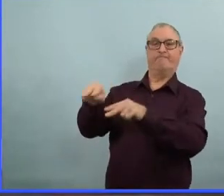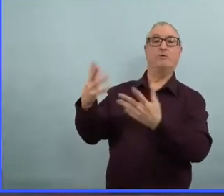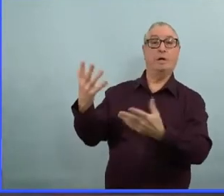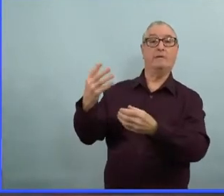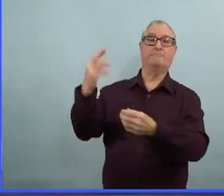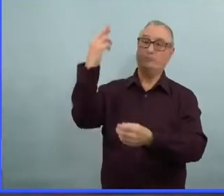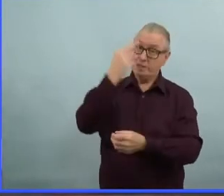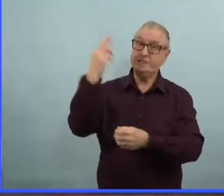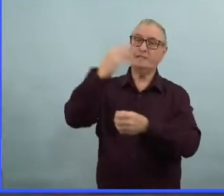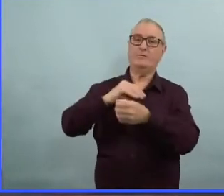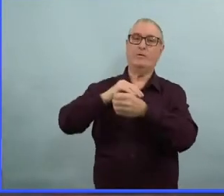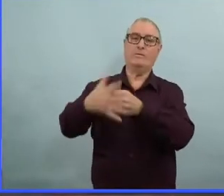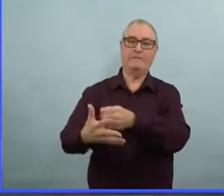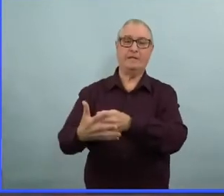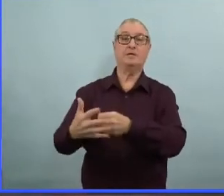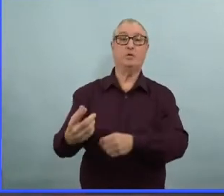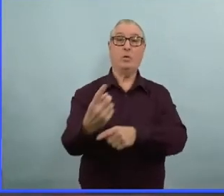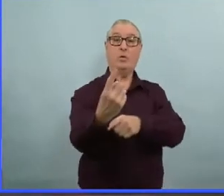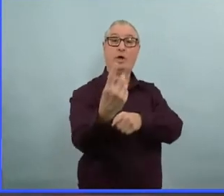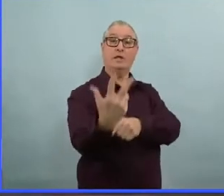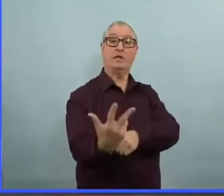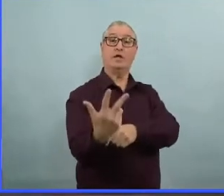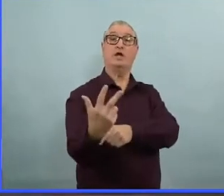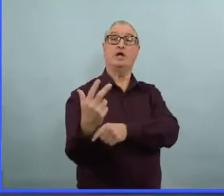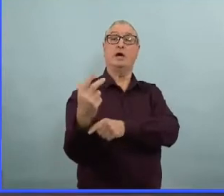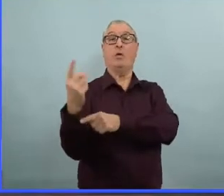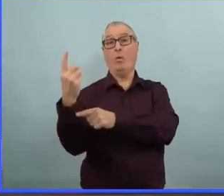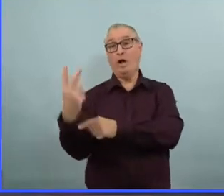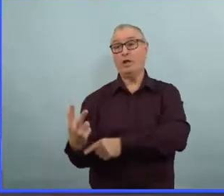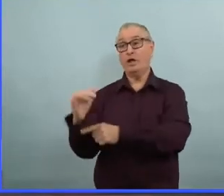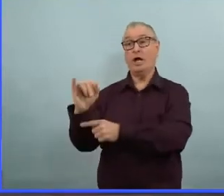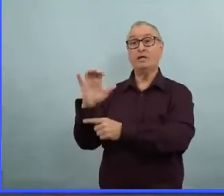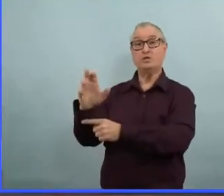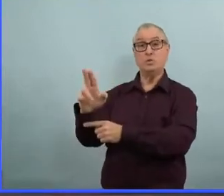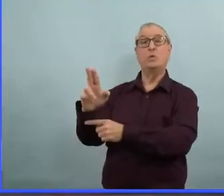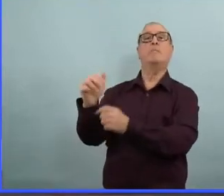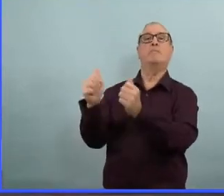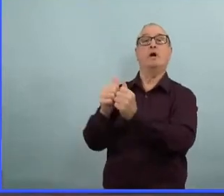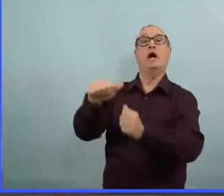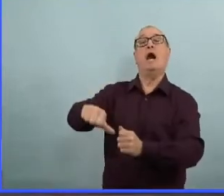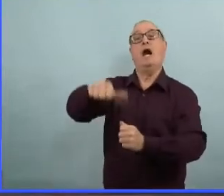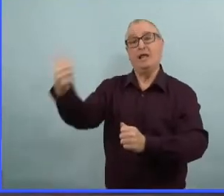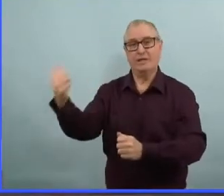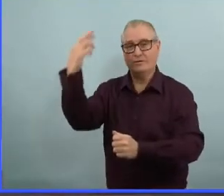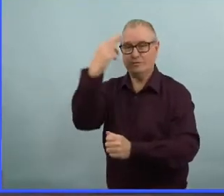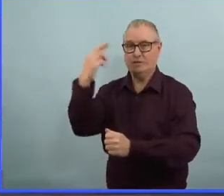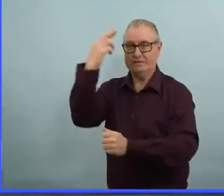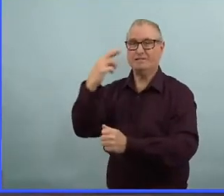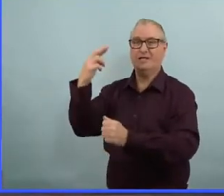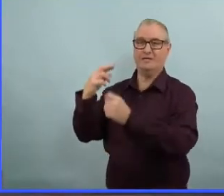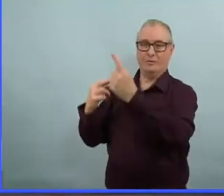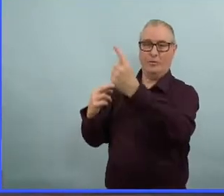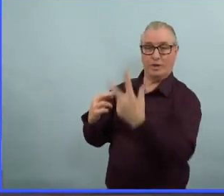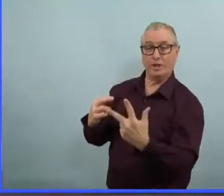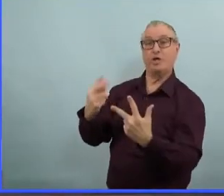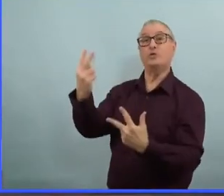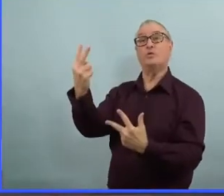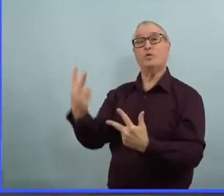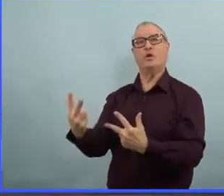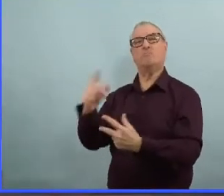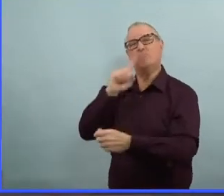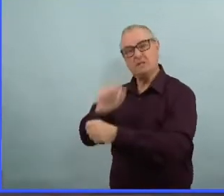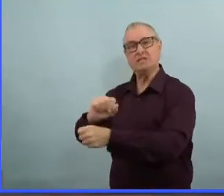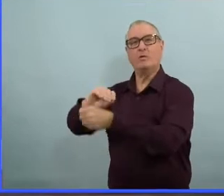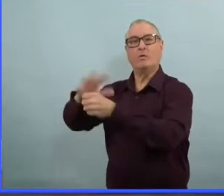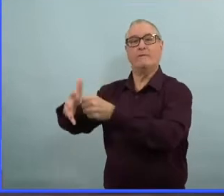cause de la COVID. Et un tiers sont là pour des raisons autres que la COVID. Donc, c'est certainement pertinent à la manière dont on examine